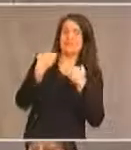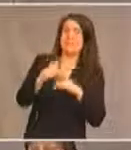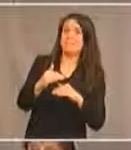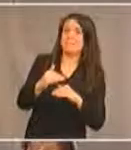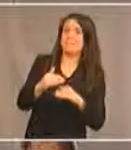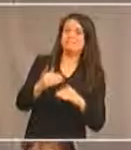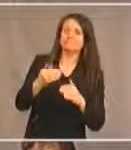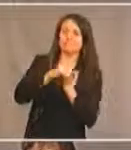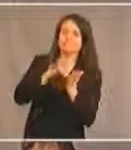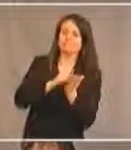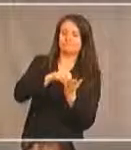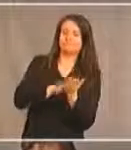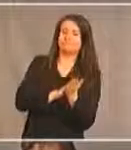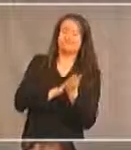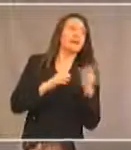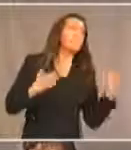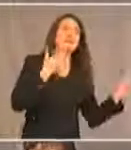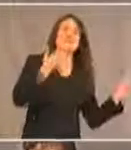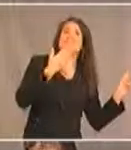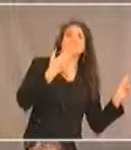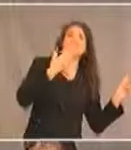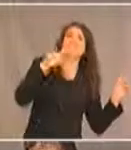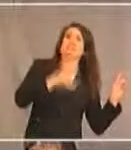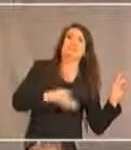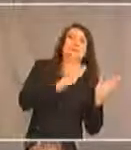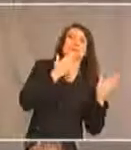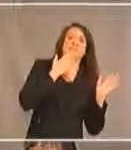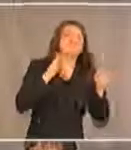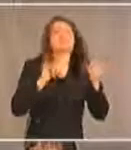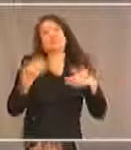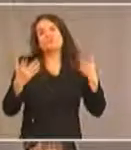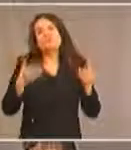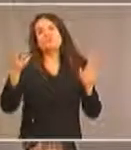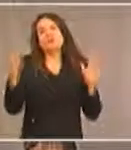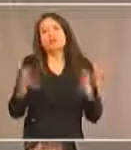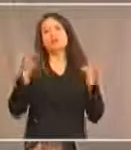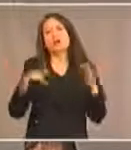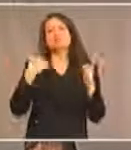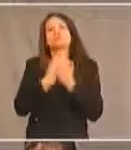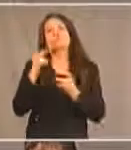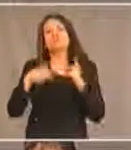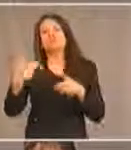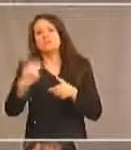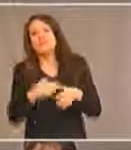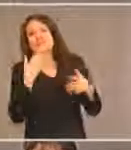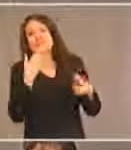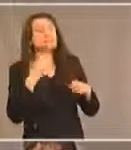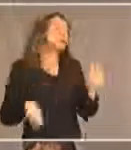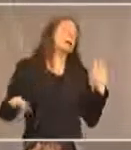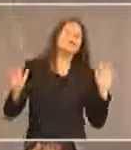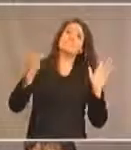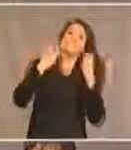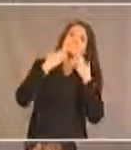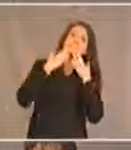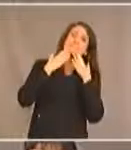soit présenté. Voilà, j'encourage tout le monde à participer aux consultations et à ce dialogue. merci. Merci beaucoup